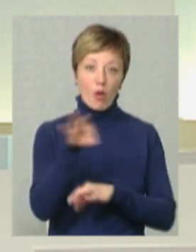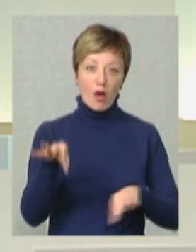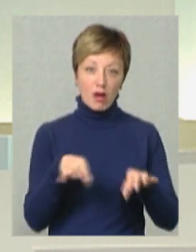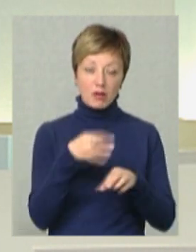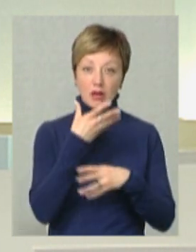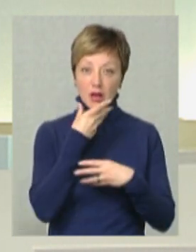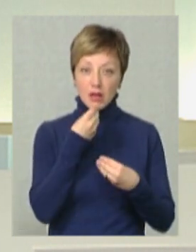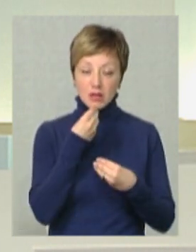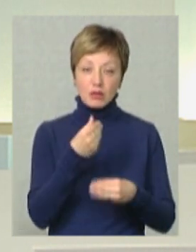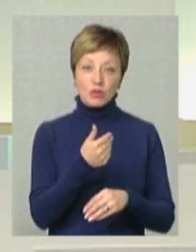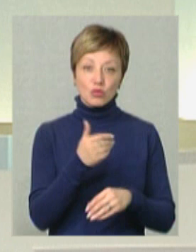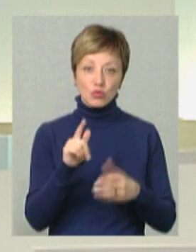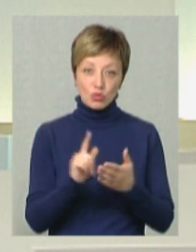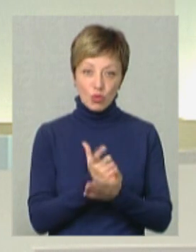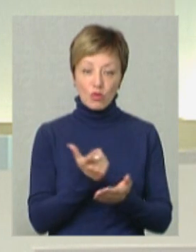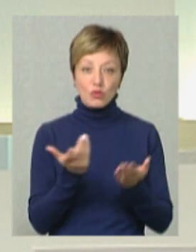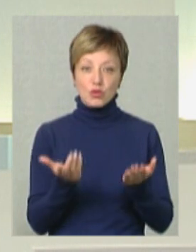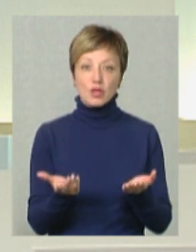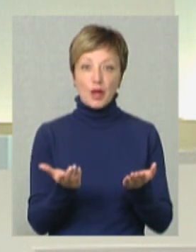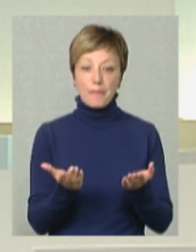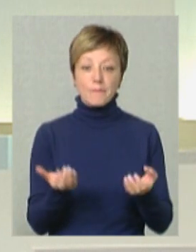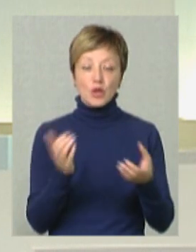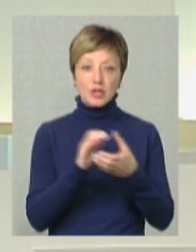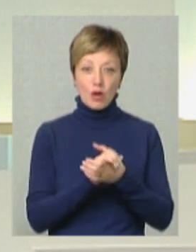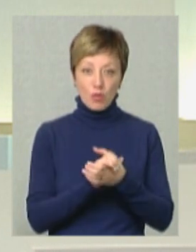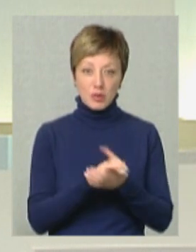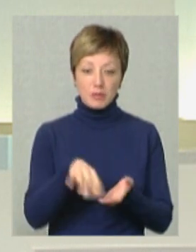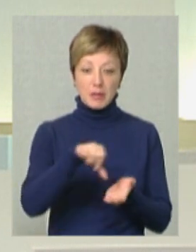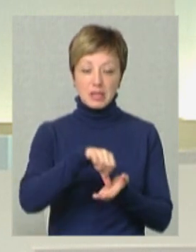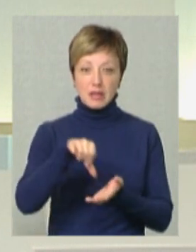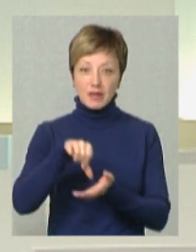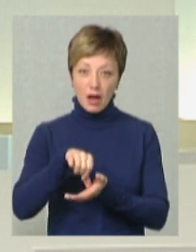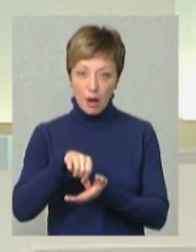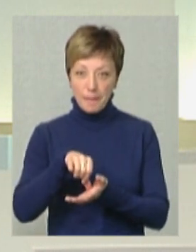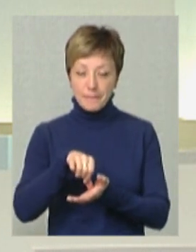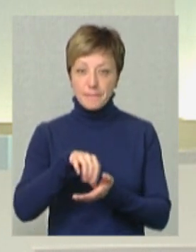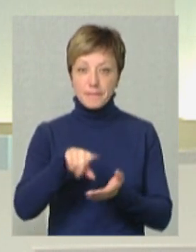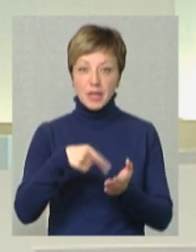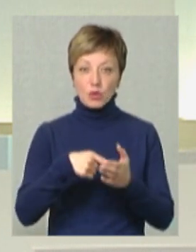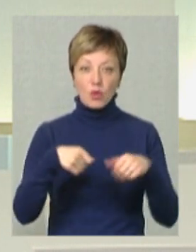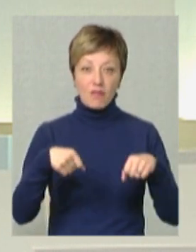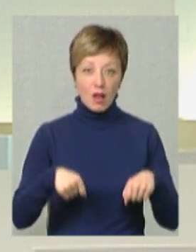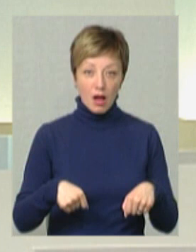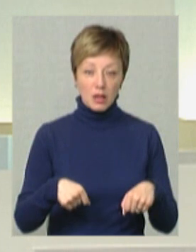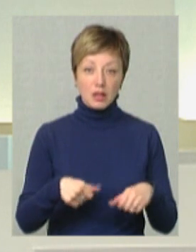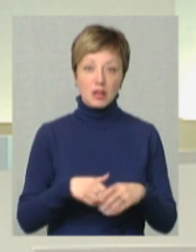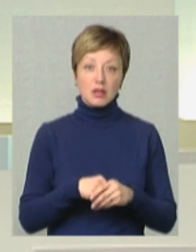Знову таки, ми познайомились з представниками міської влади,